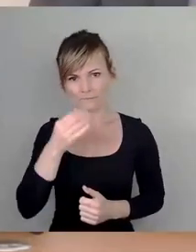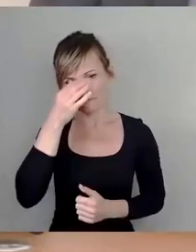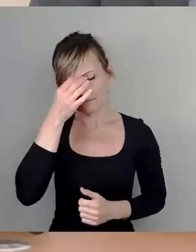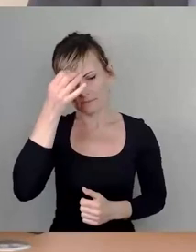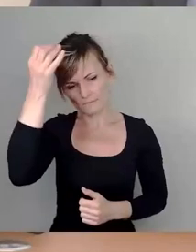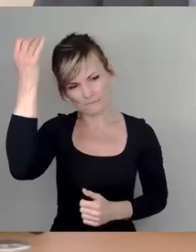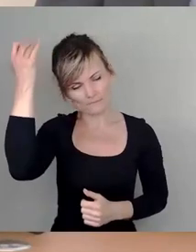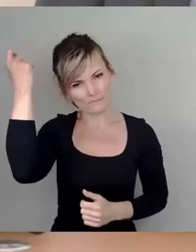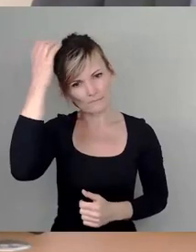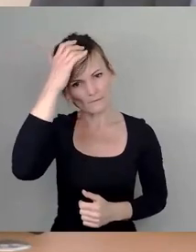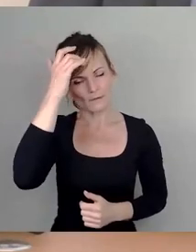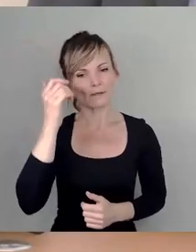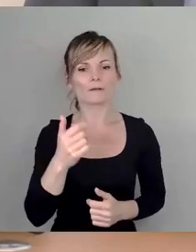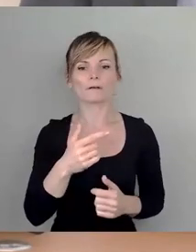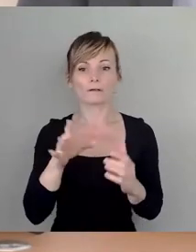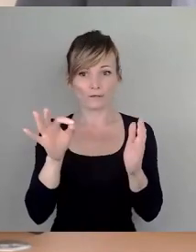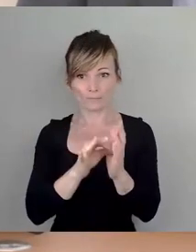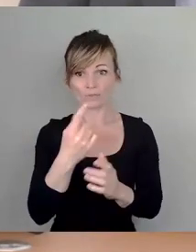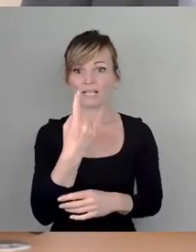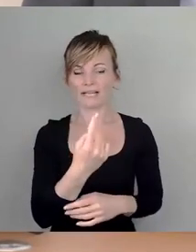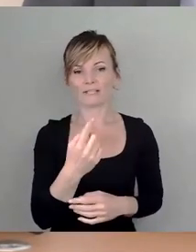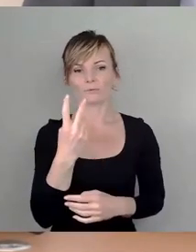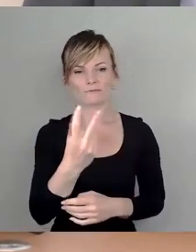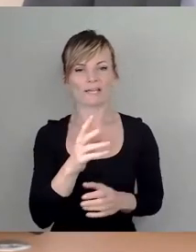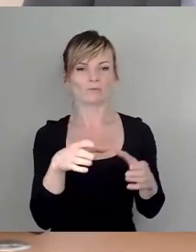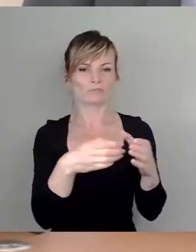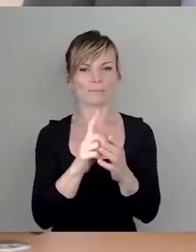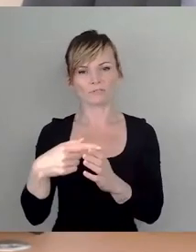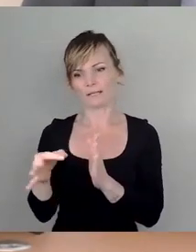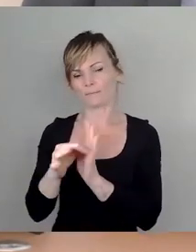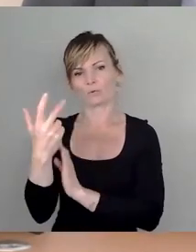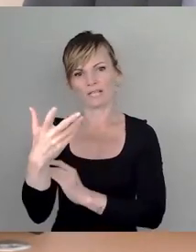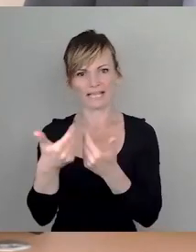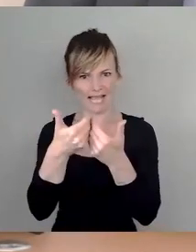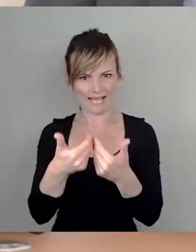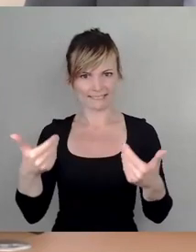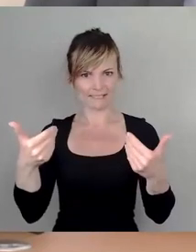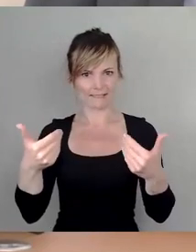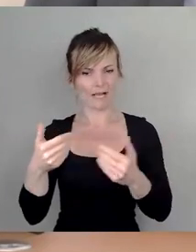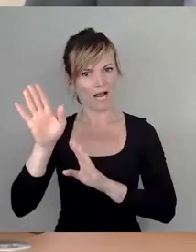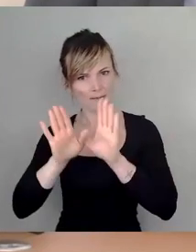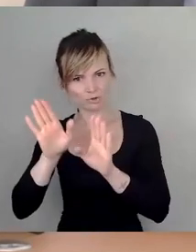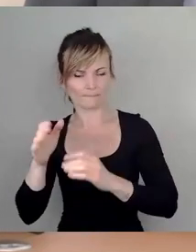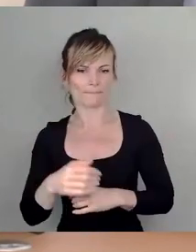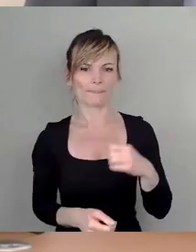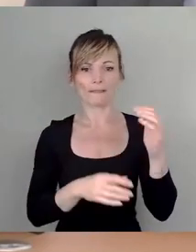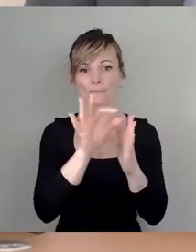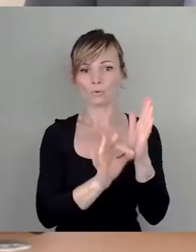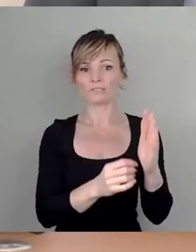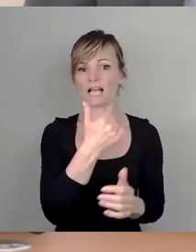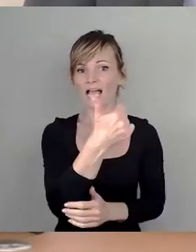1 und 2 zusammen abstimmen können und dann den Punkt 3 separat. So, die Punkte 1 und 2 des federführenden